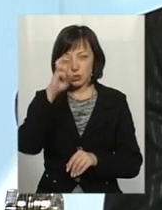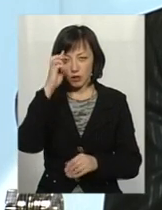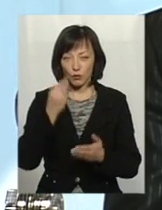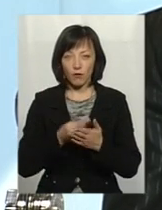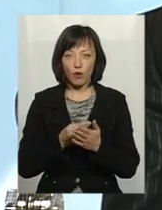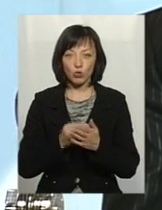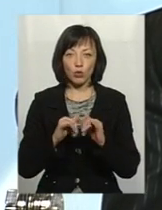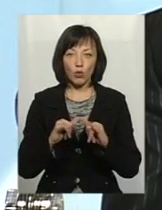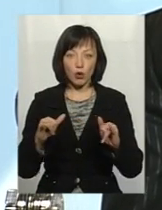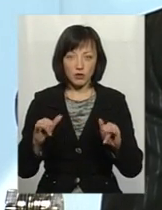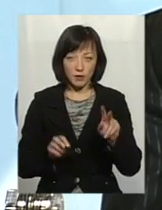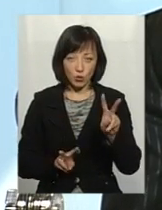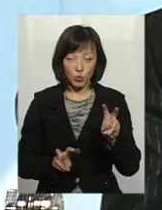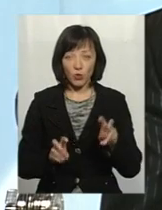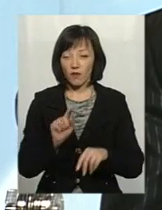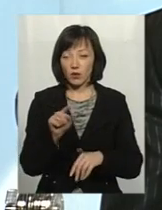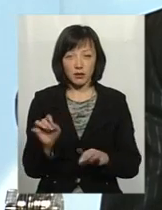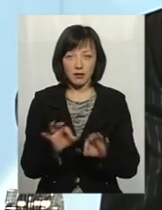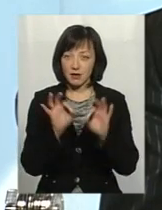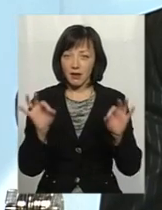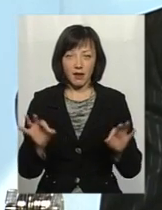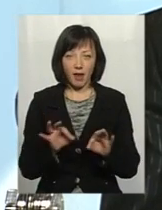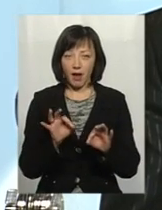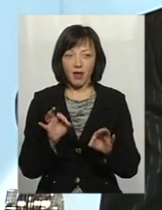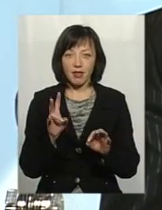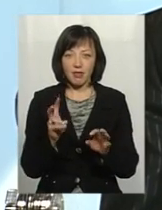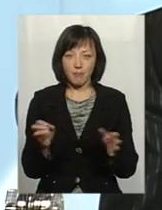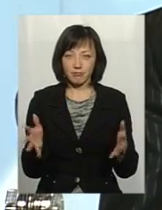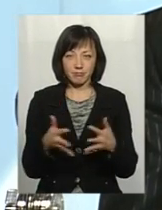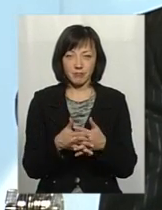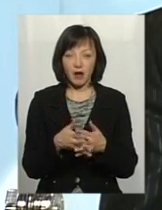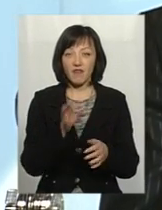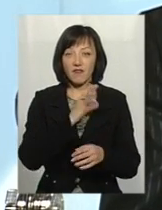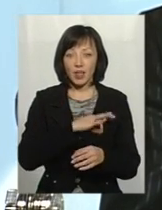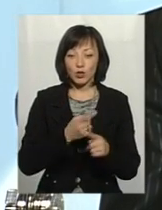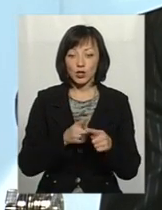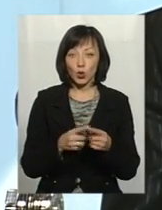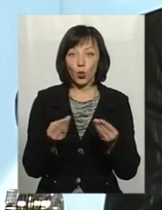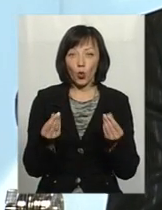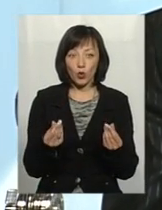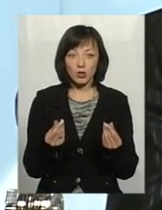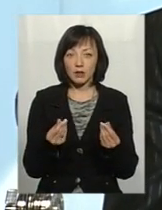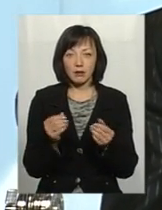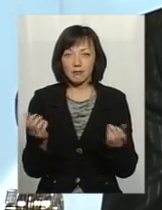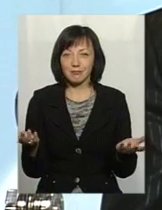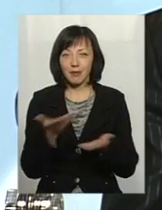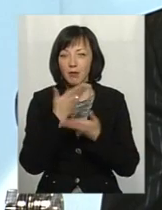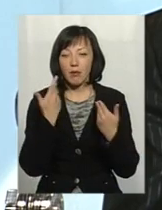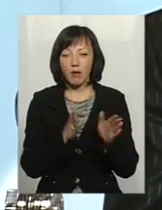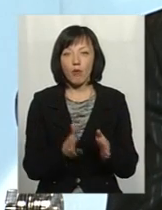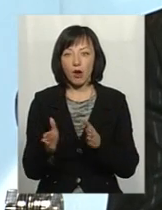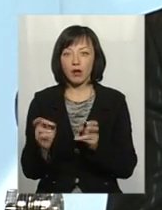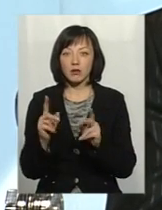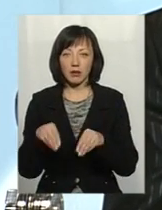розвитку, і вони ніяким чином не перепліталися. Тобто використати ось ці кошти просто немає механізму,